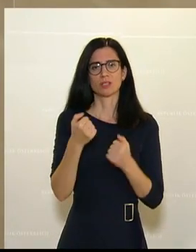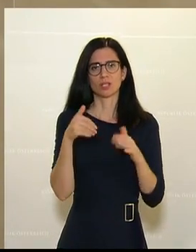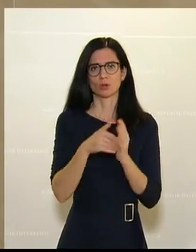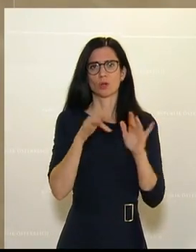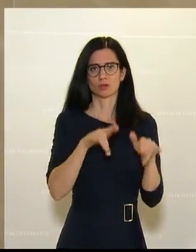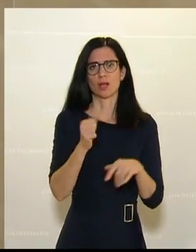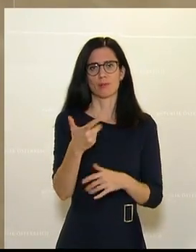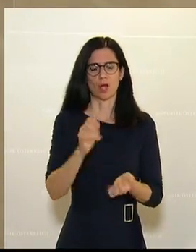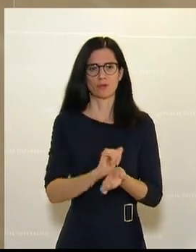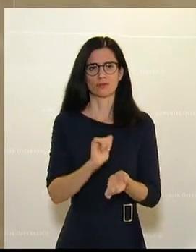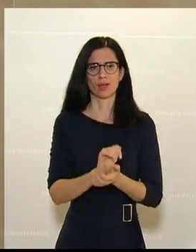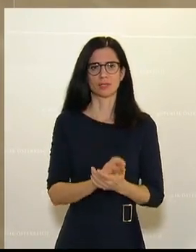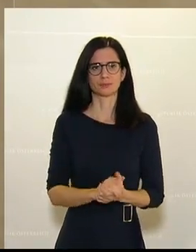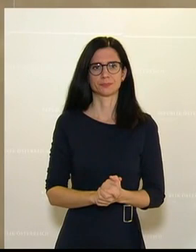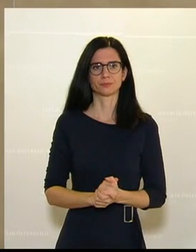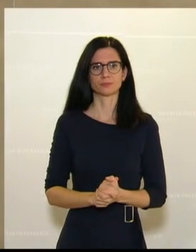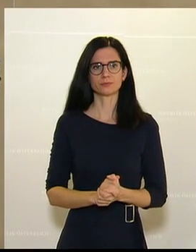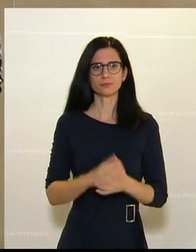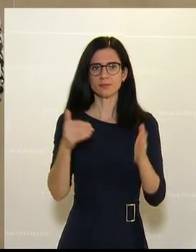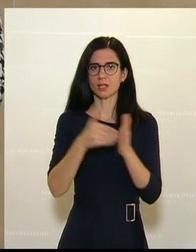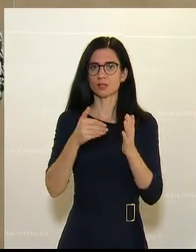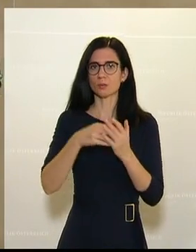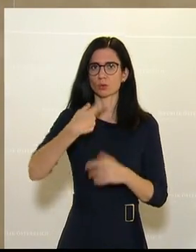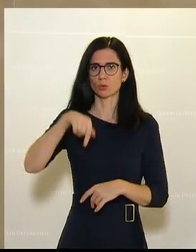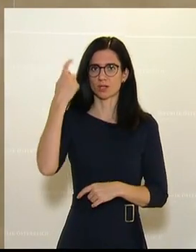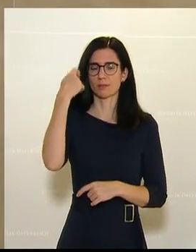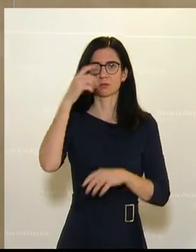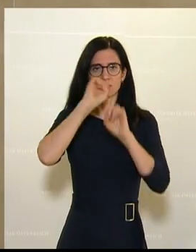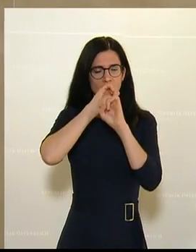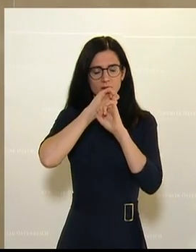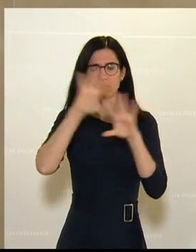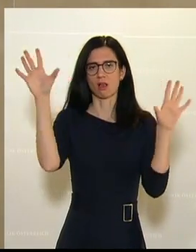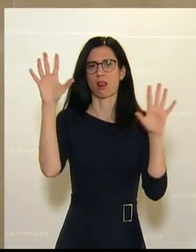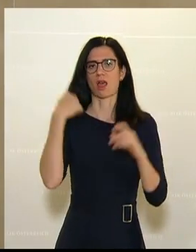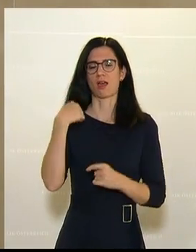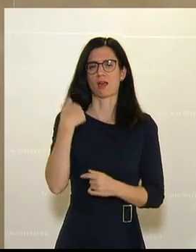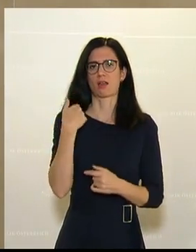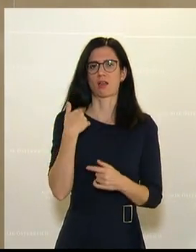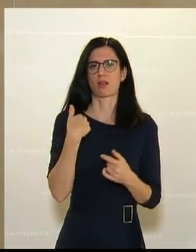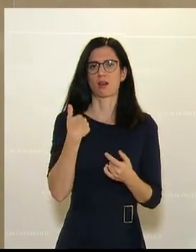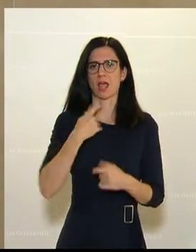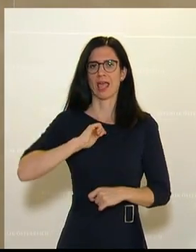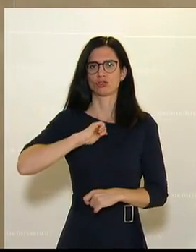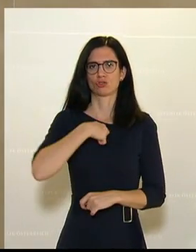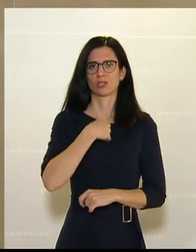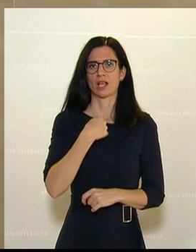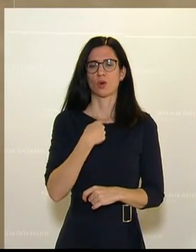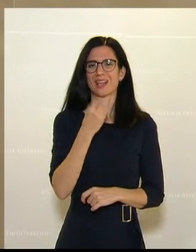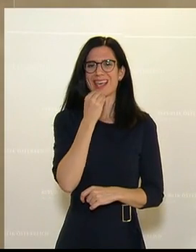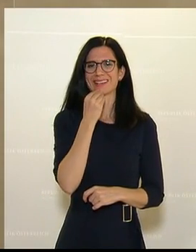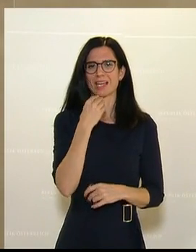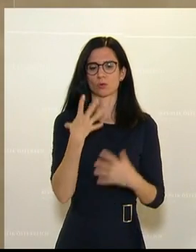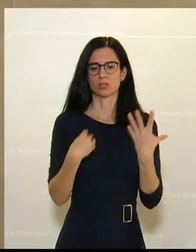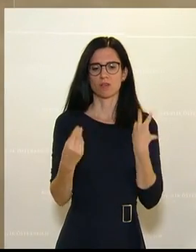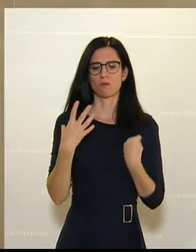Aufgaben vor uns. Es braucht unserer Meinung nach ein klares Bekenntnis dazu, dass sich die Ernährungsgewohnheiten der